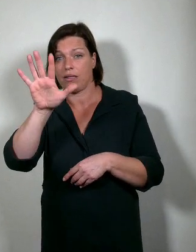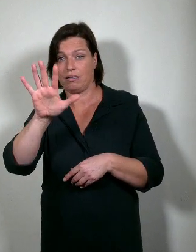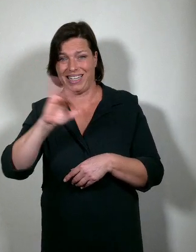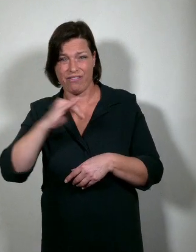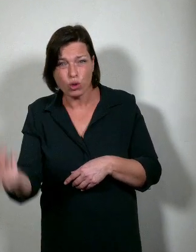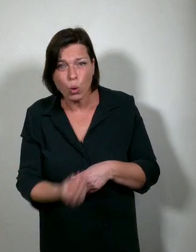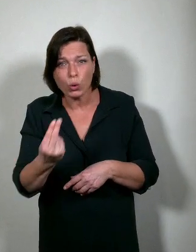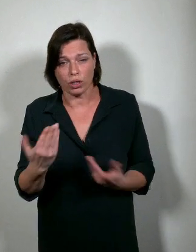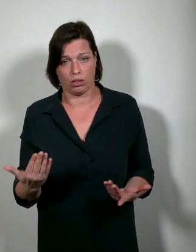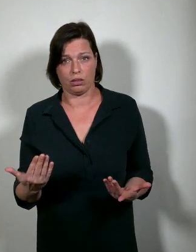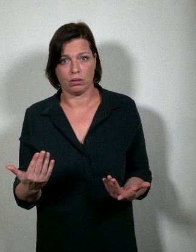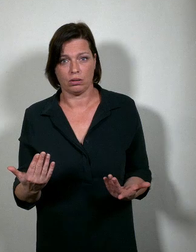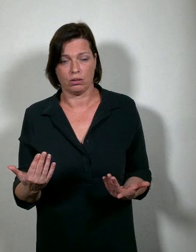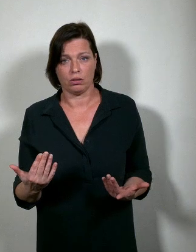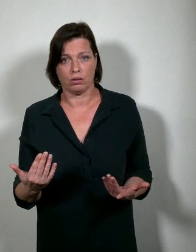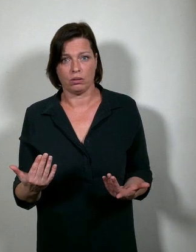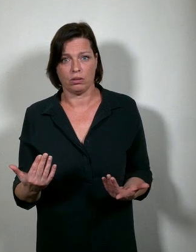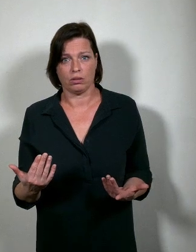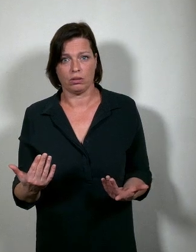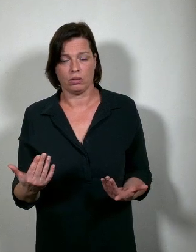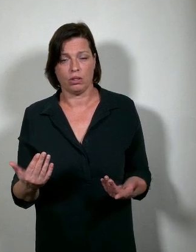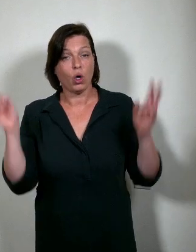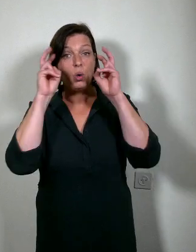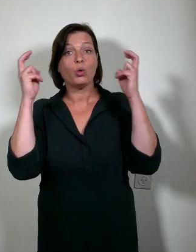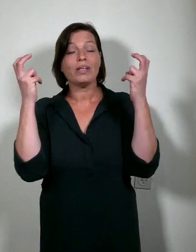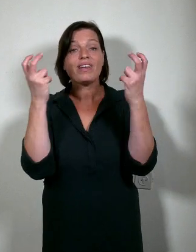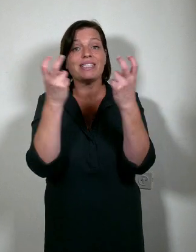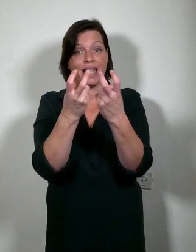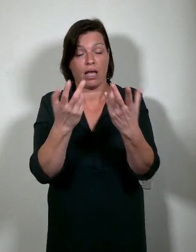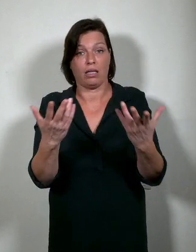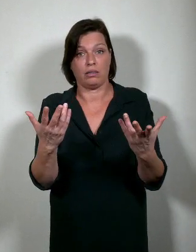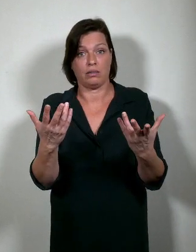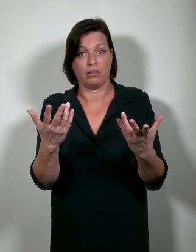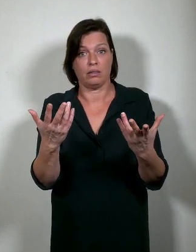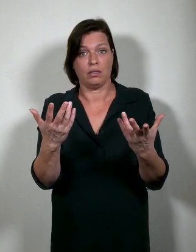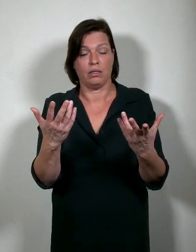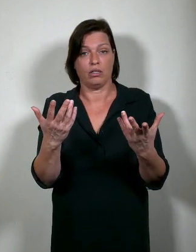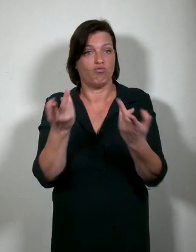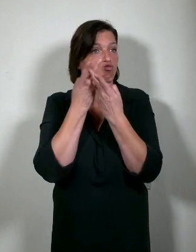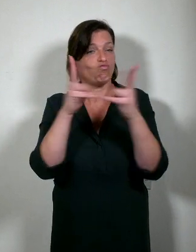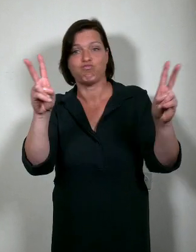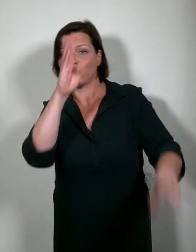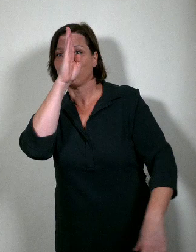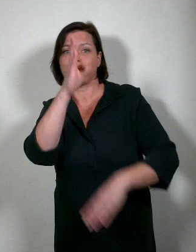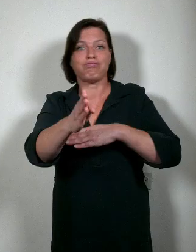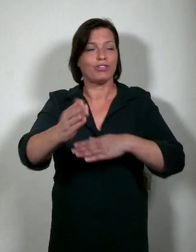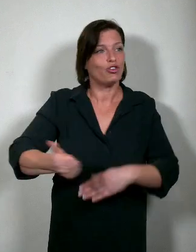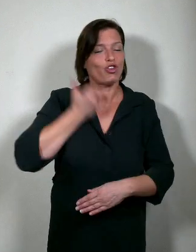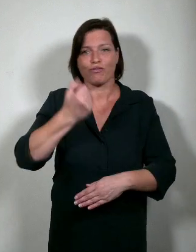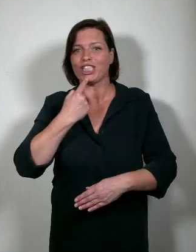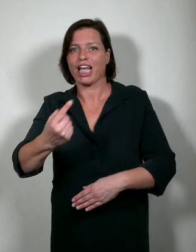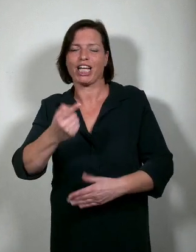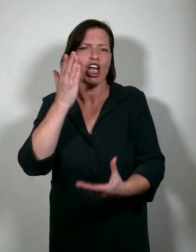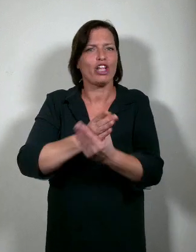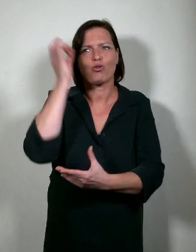nood aan. Een universiteit die frank en vrij durft te pleiten voor